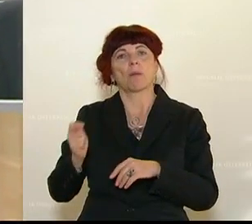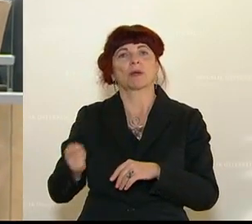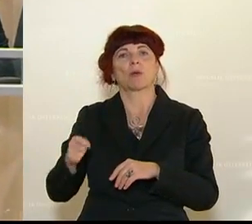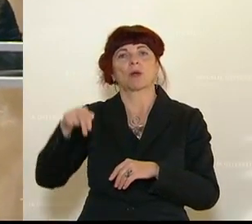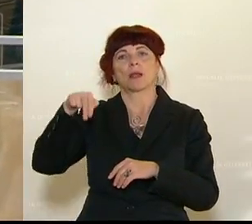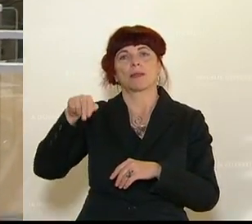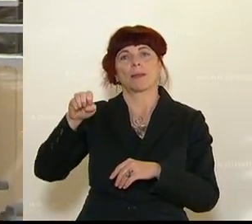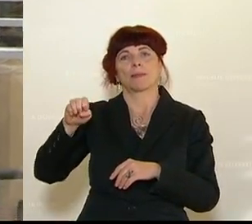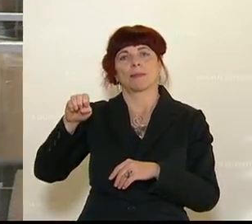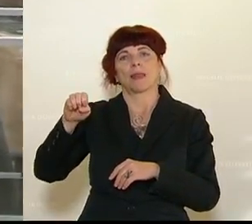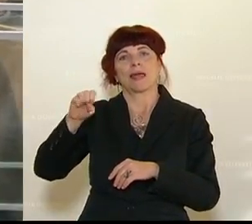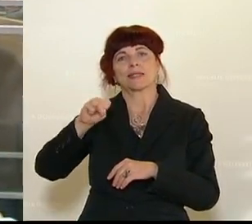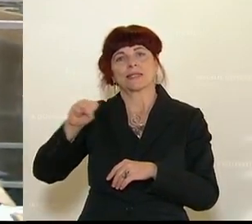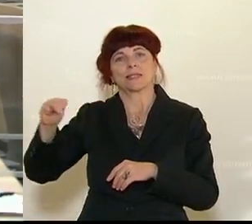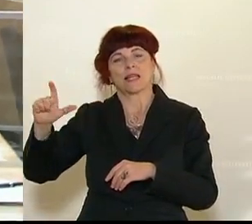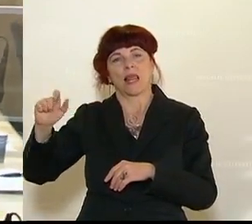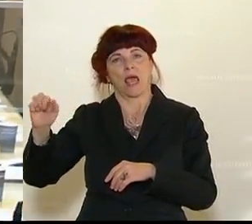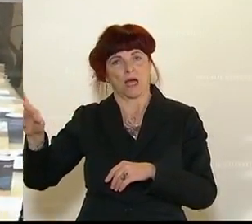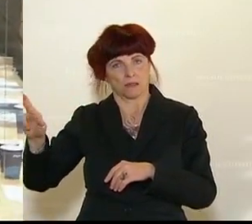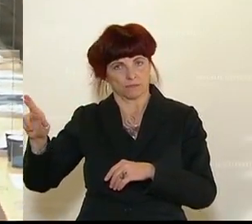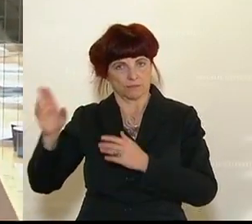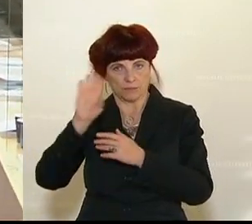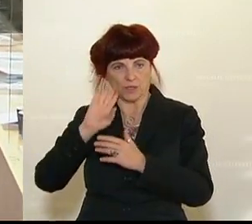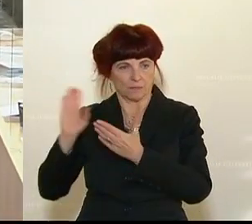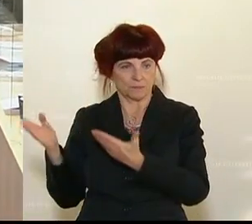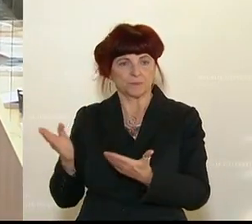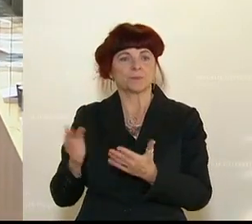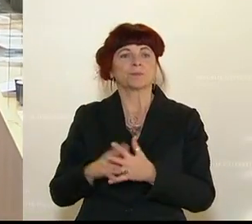Und die Tourismus-Sprecherin der Grünen setzt fort, Barbara Nessler.